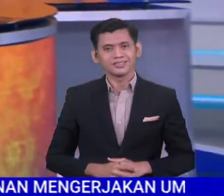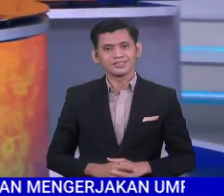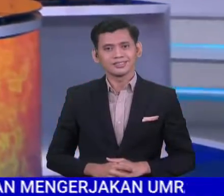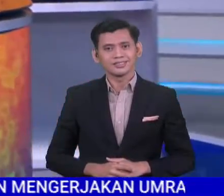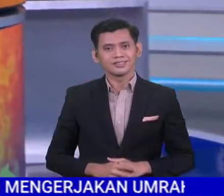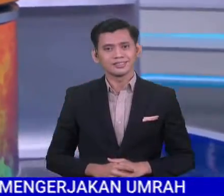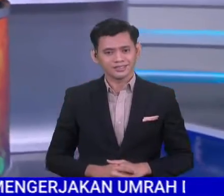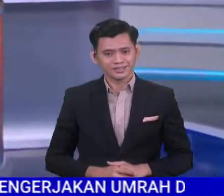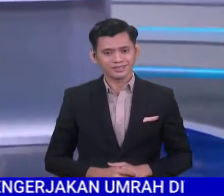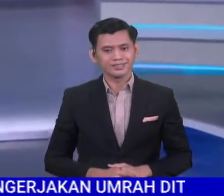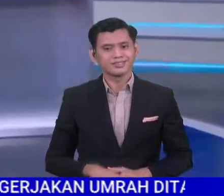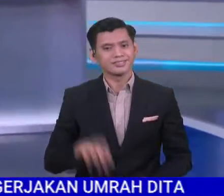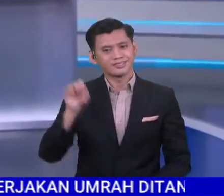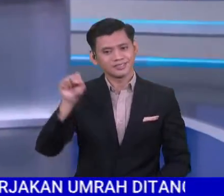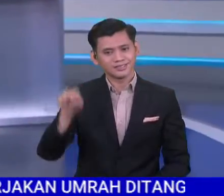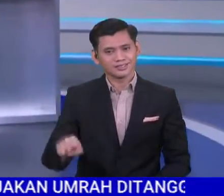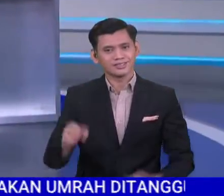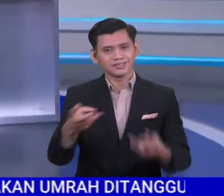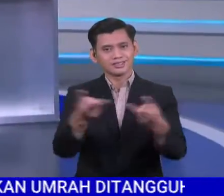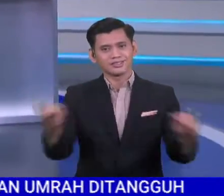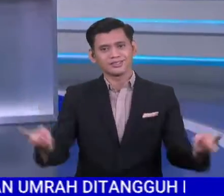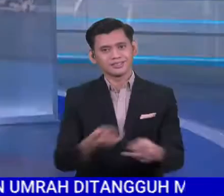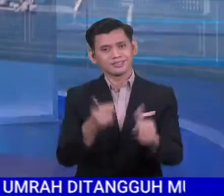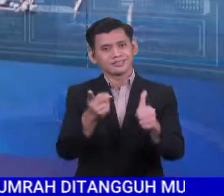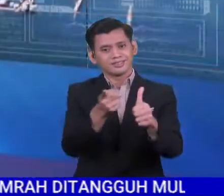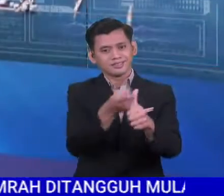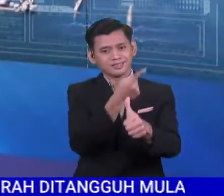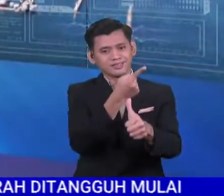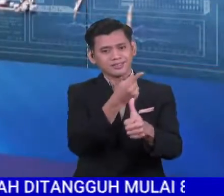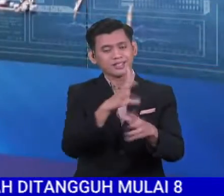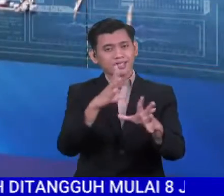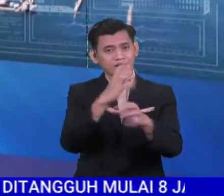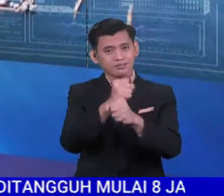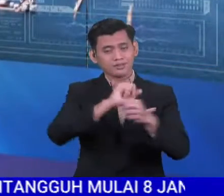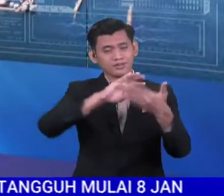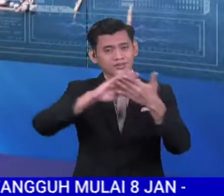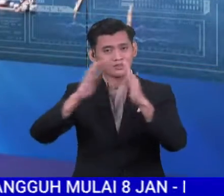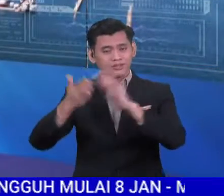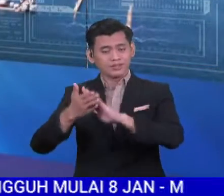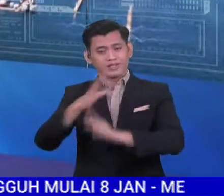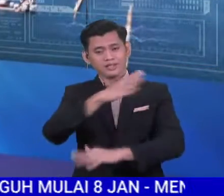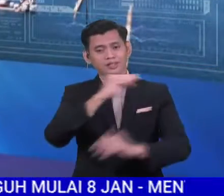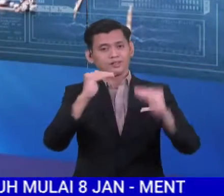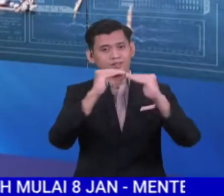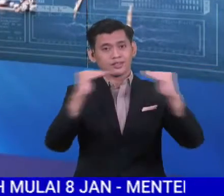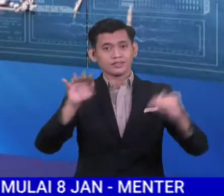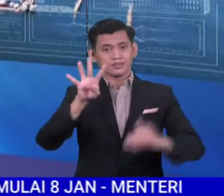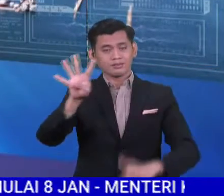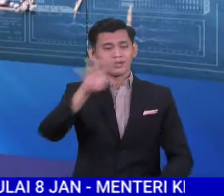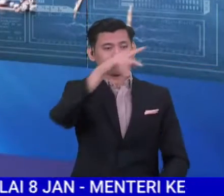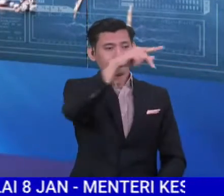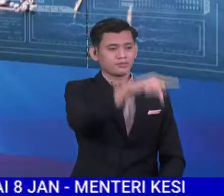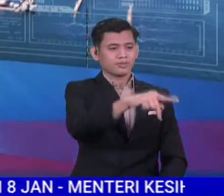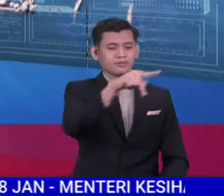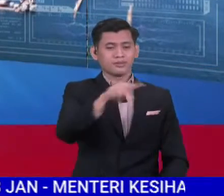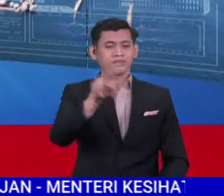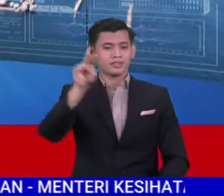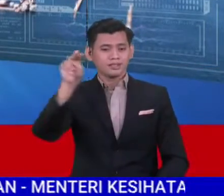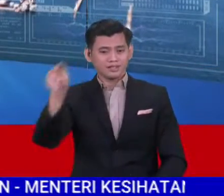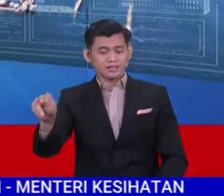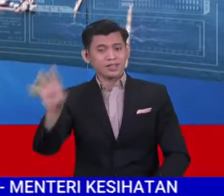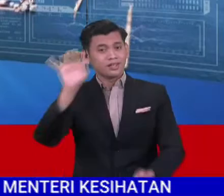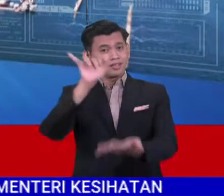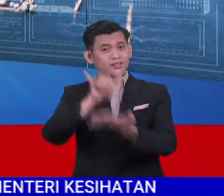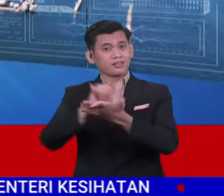Ya, wilayah pertama mencapai imuniti kelompok dan beralih ke Fasa 4 Pelan Pemulihan Negara. Itu